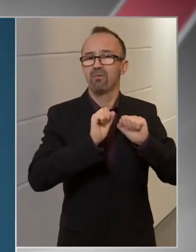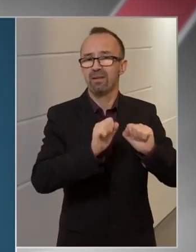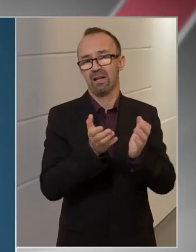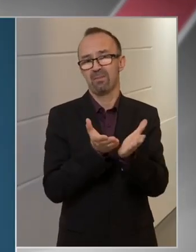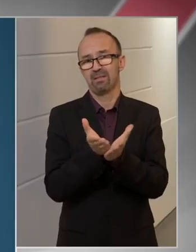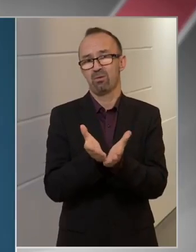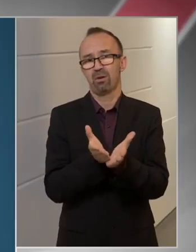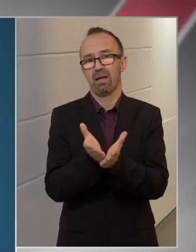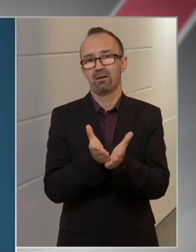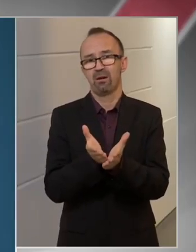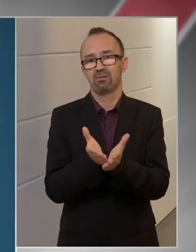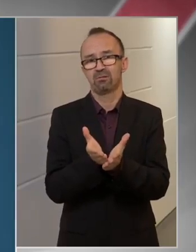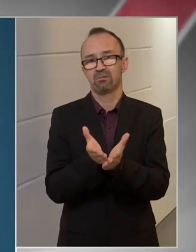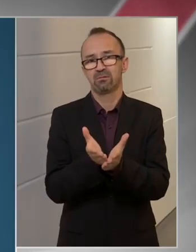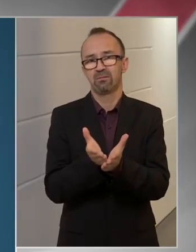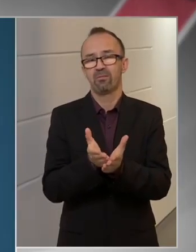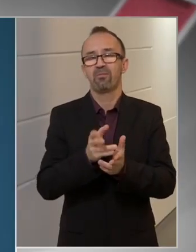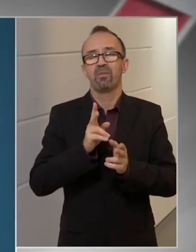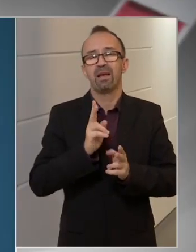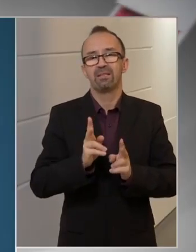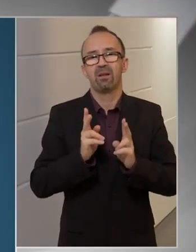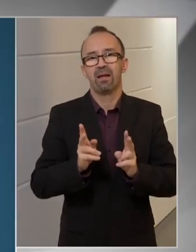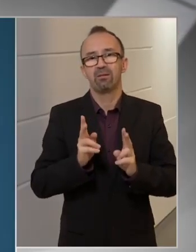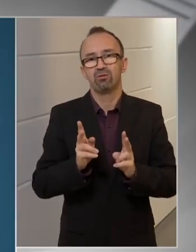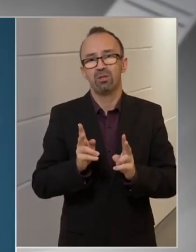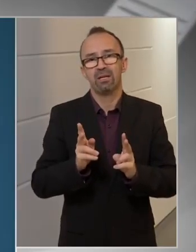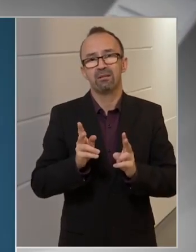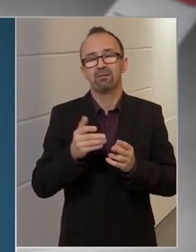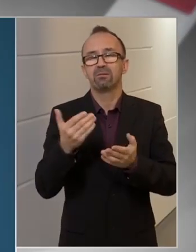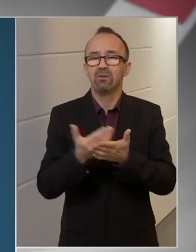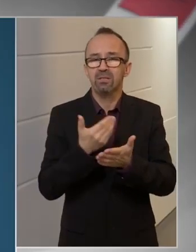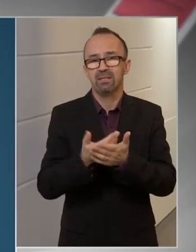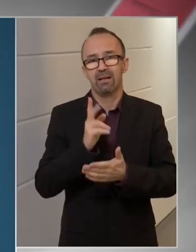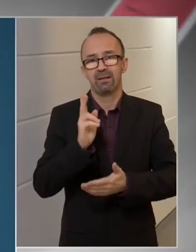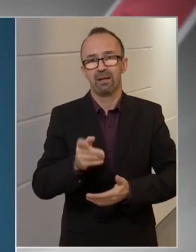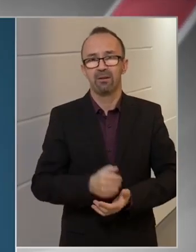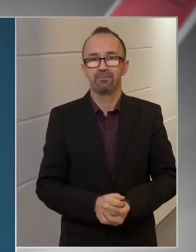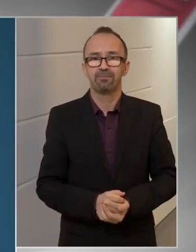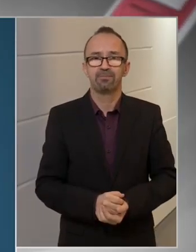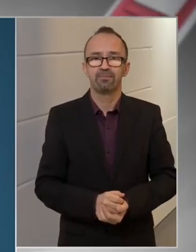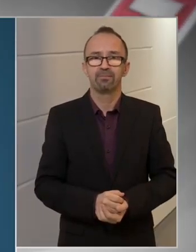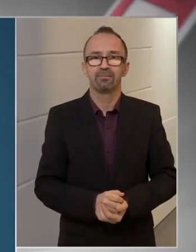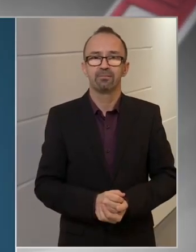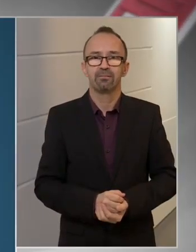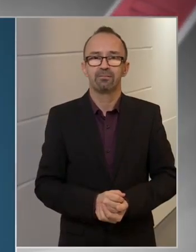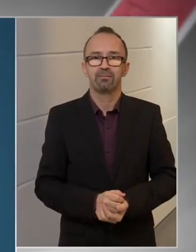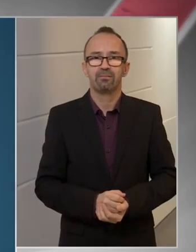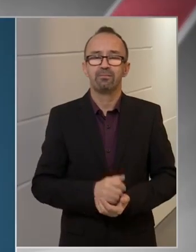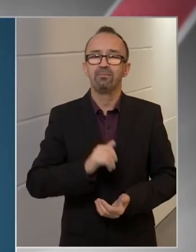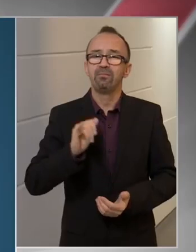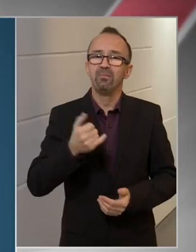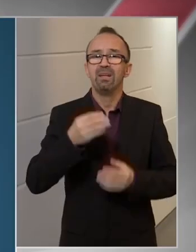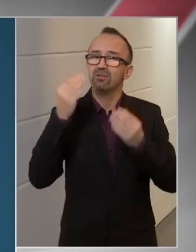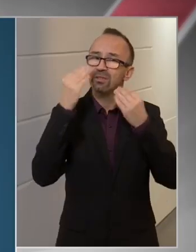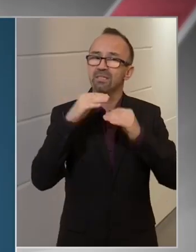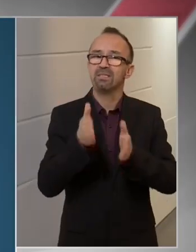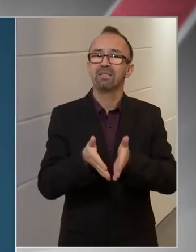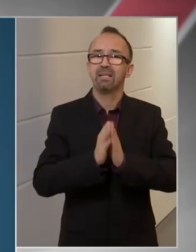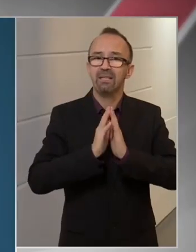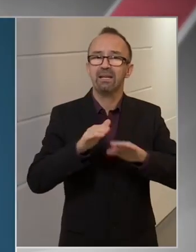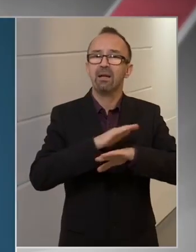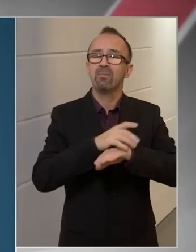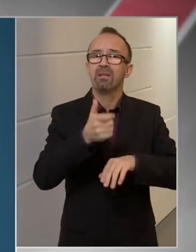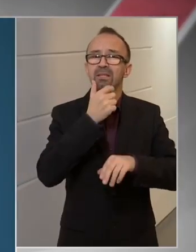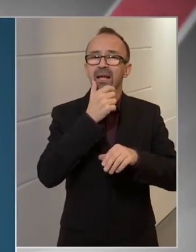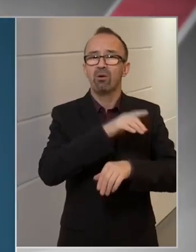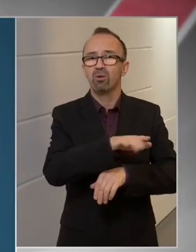szolgálja, úgyhogy ezzel a lehetőséggel éljenek. Ezen túl pedig kérem tisztelettel minden